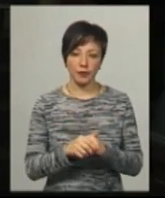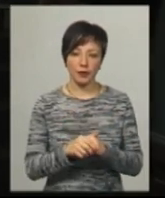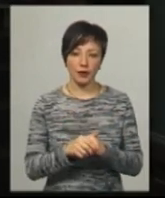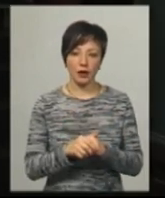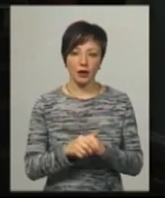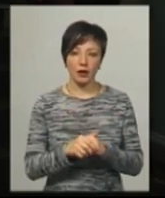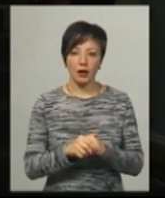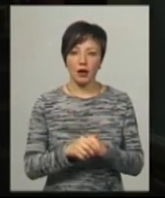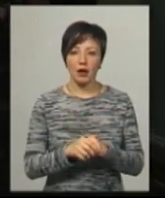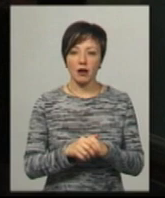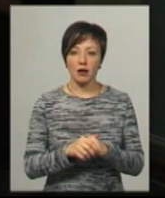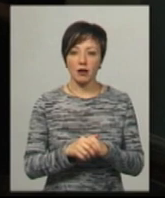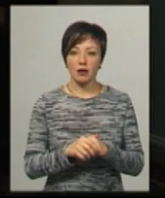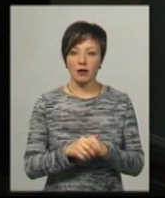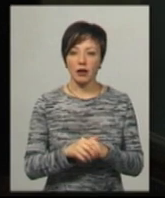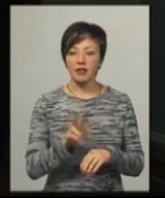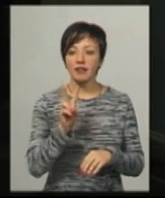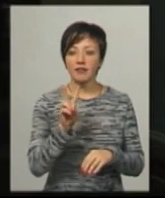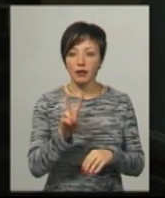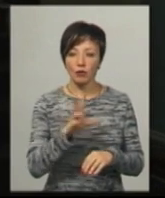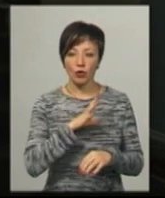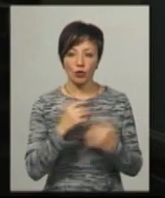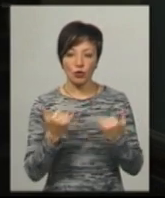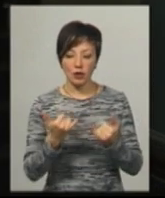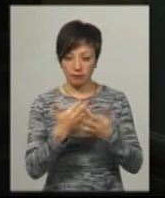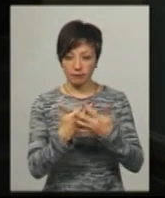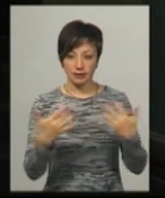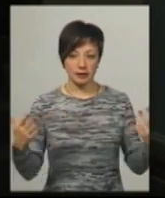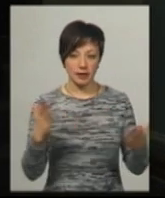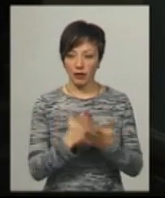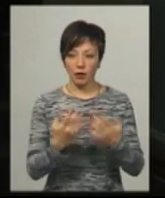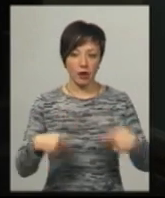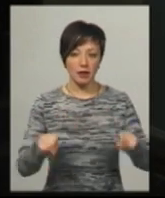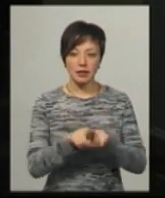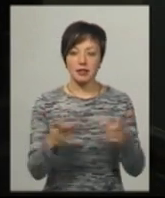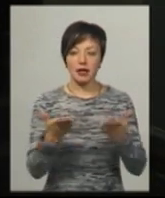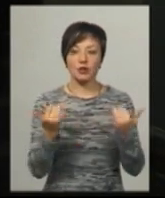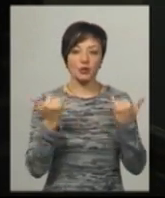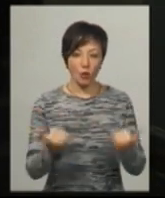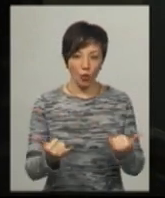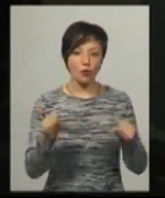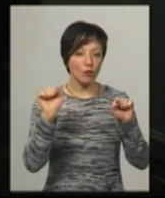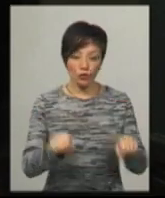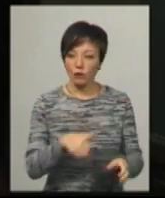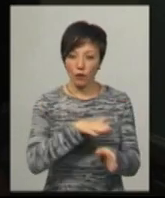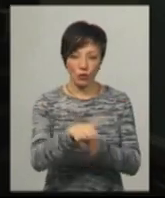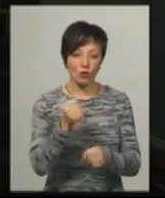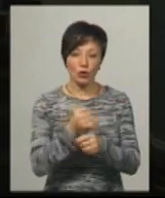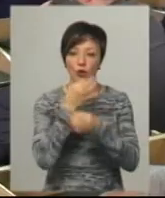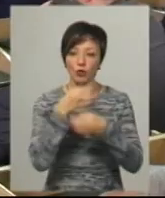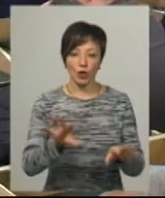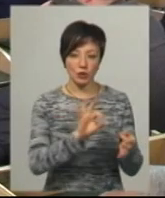Ще було 56 і Хмельницька облах «Тудор». Сьогодні ми маємо цілий ряд організацій, які сьогодні ми можемо виконувати роботи будь-якої